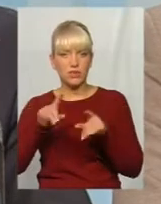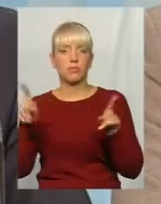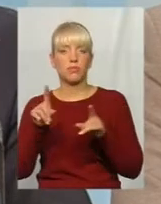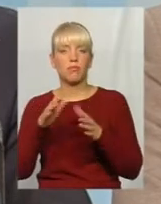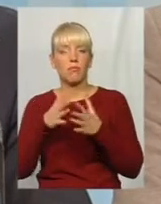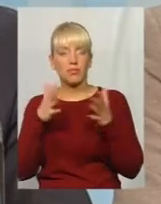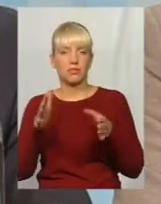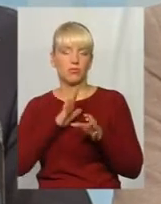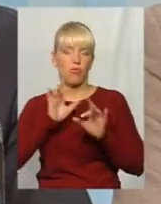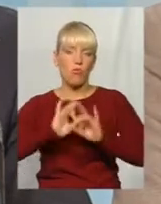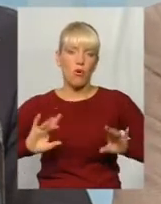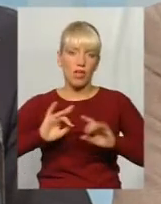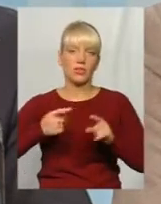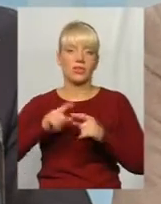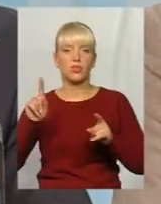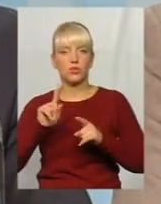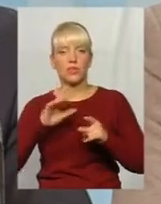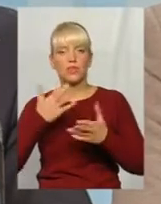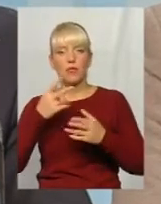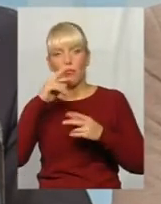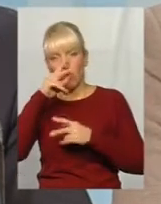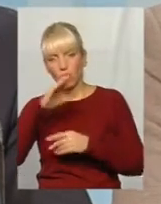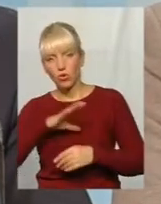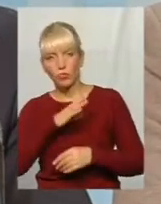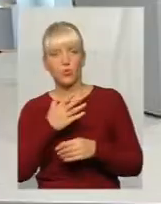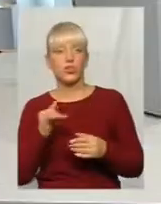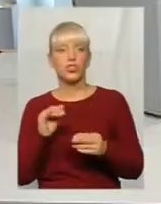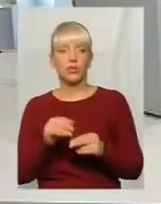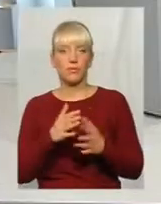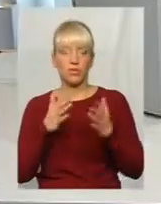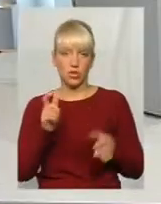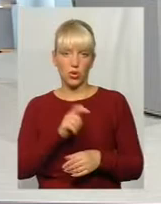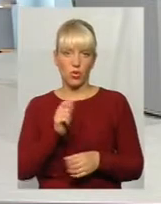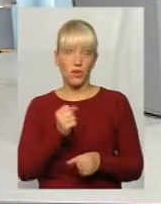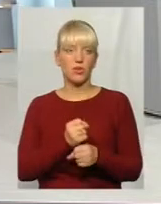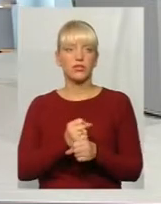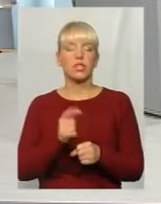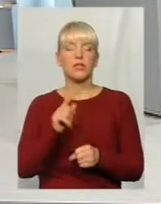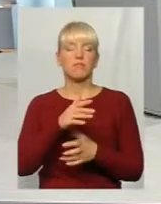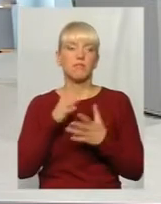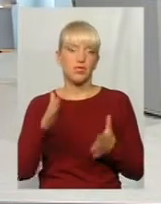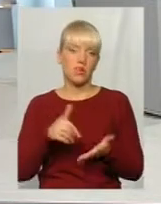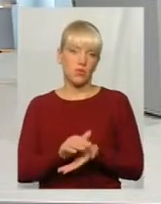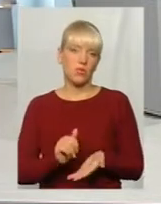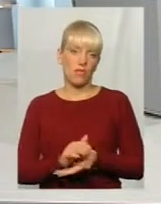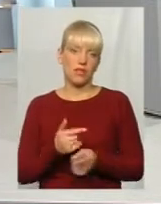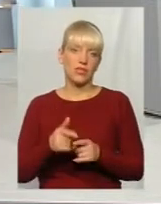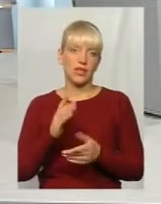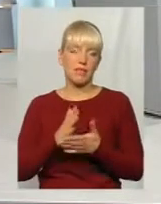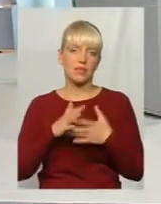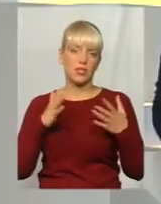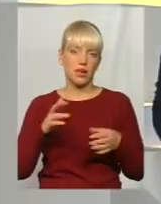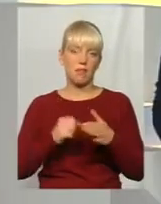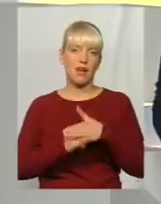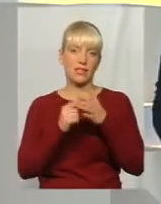найбільш посідженіших помилок, які відбуваються в системі. Тому що чим більше людей працює, тим більше вони помиляються. Тобто це якась база інформації,